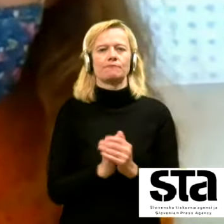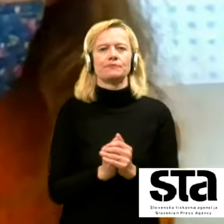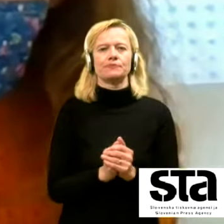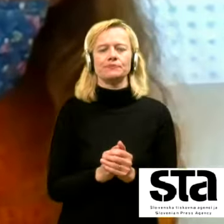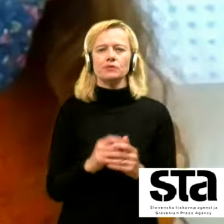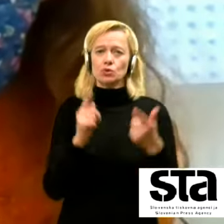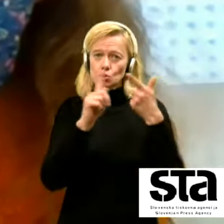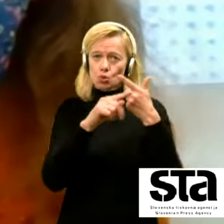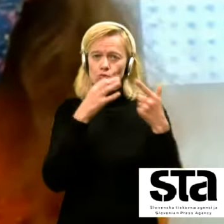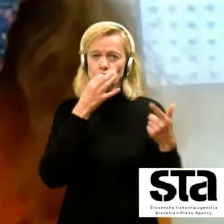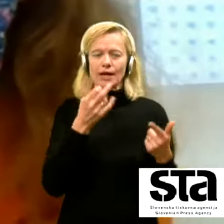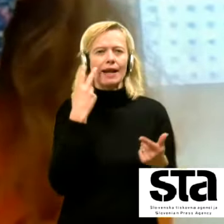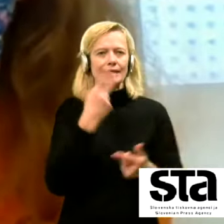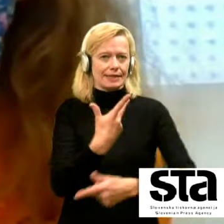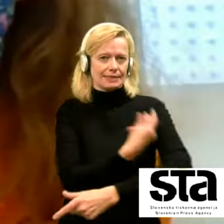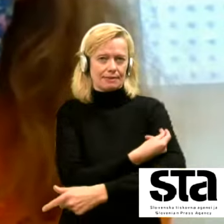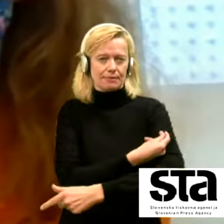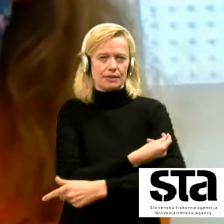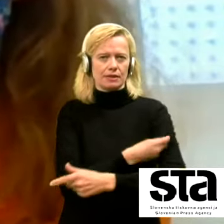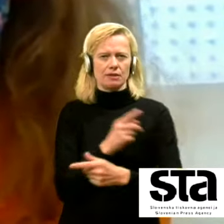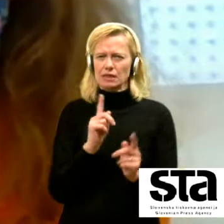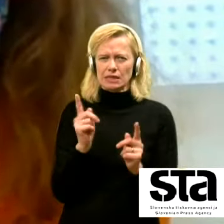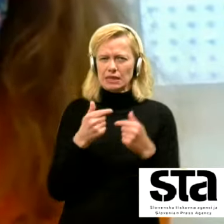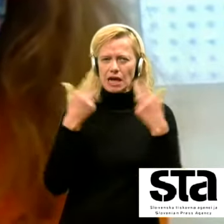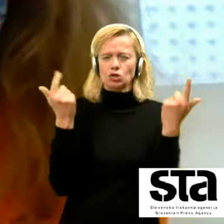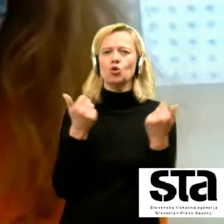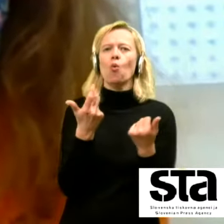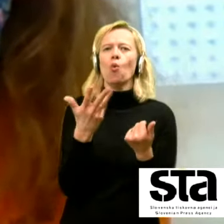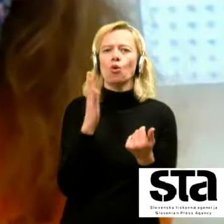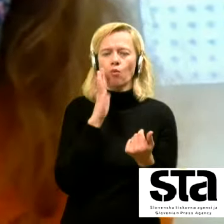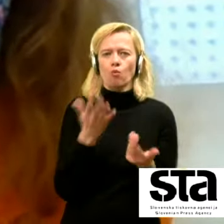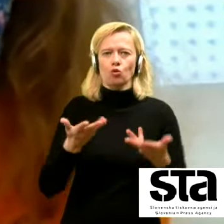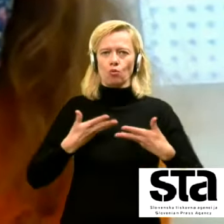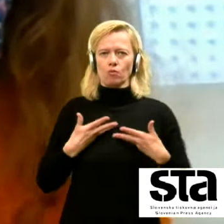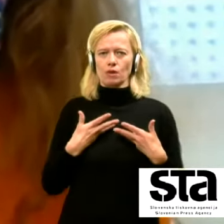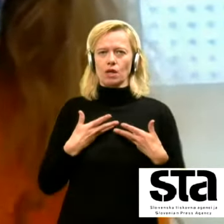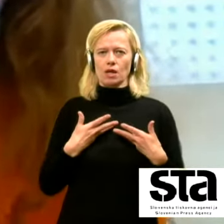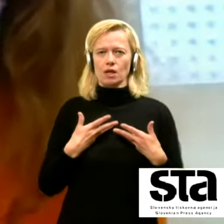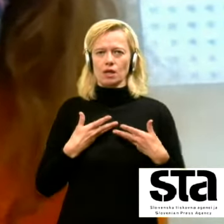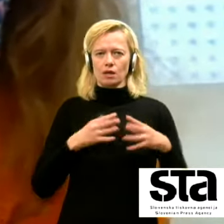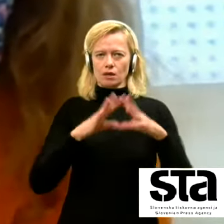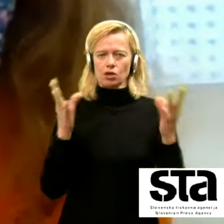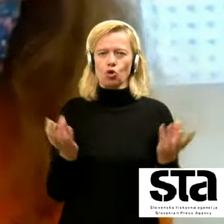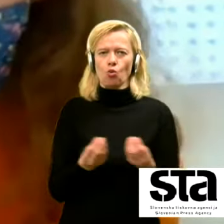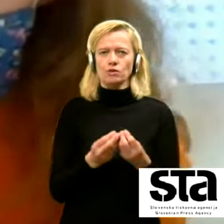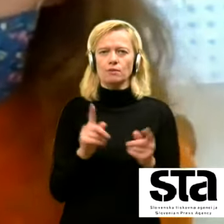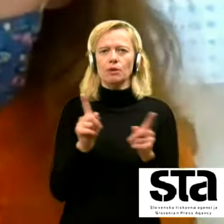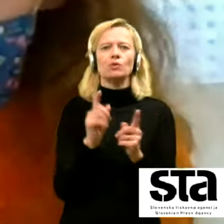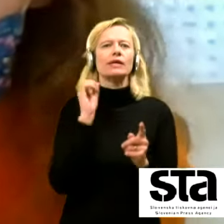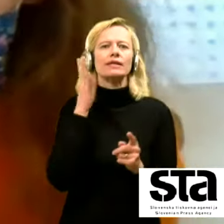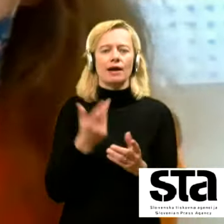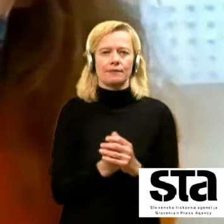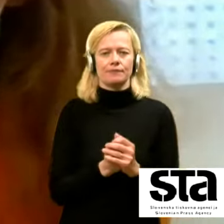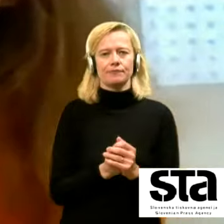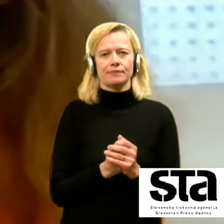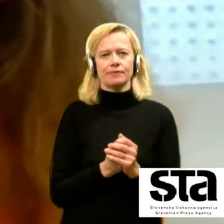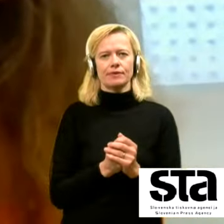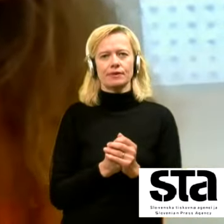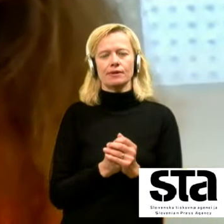prej ste že povedali da ni jasno koliko dos bomo dobili in kdaj ampak recimo najprej